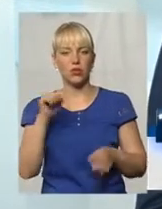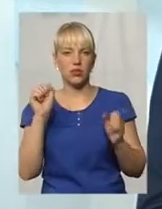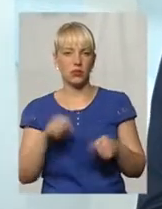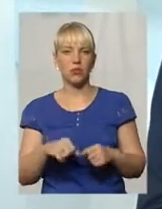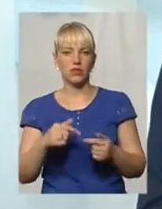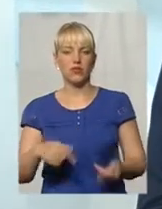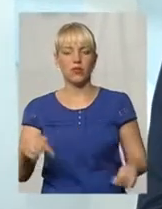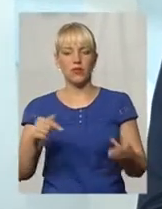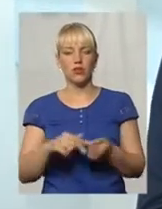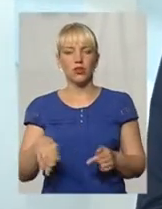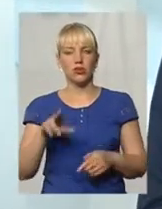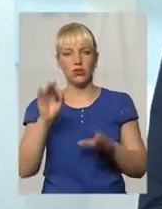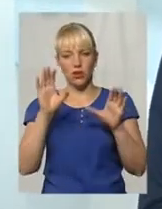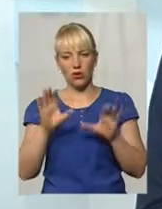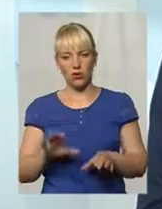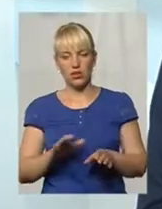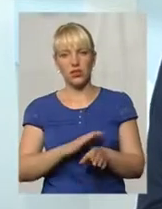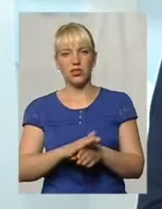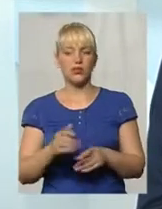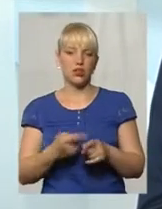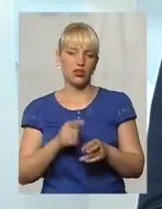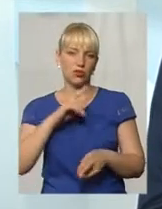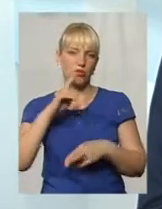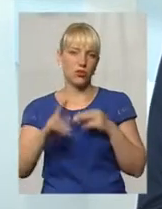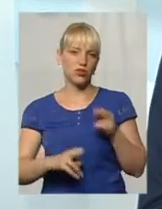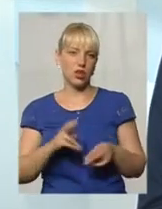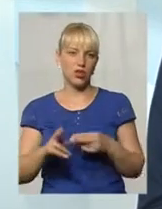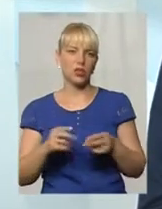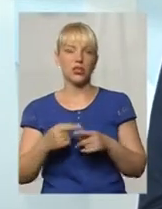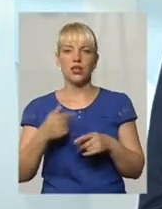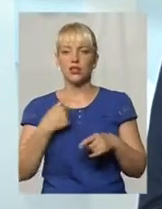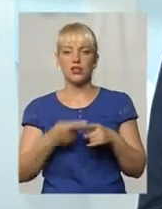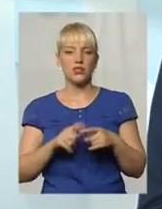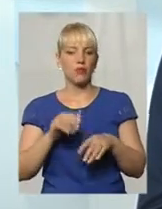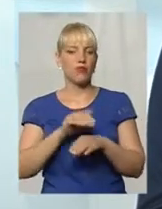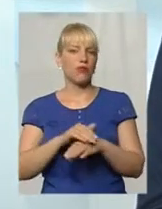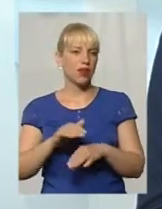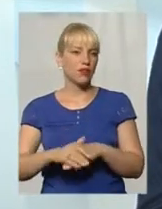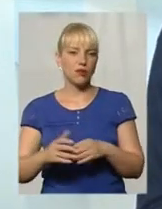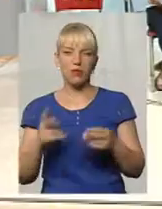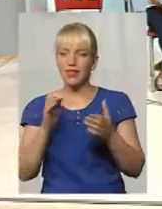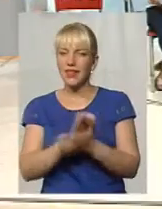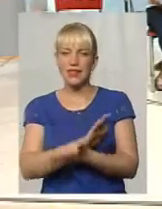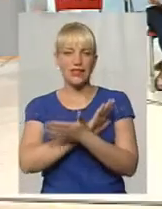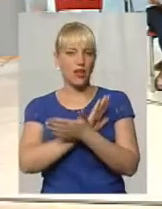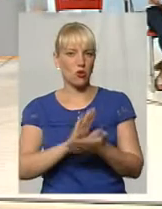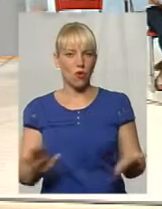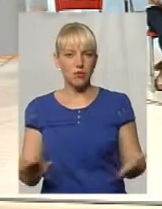відповідно до чинного законодавства здійснювати їх розкаження і так далі. Просто я з цими фактами не знайомий,